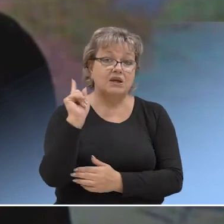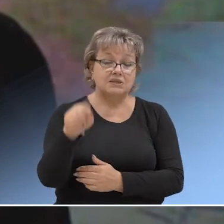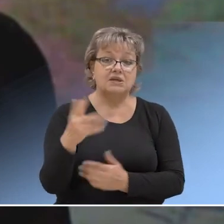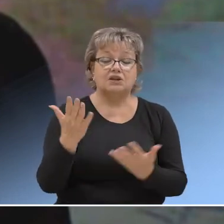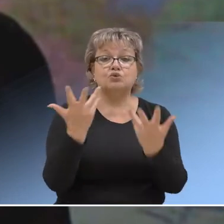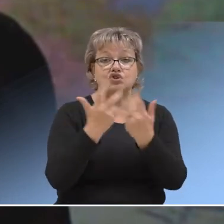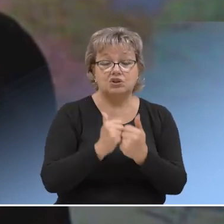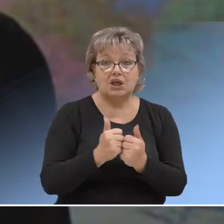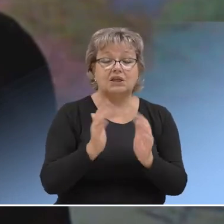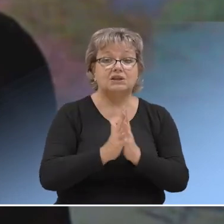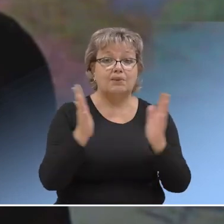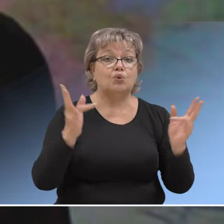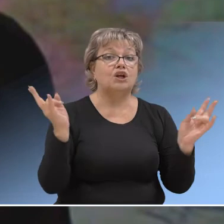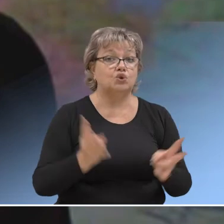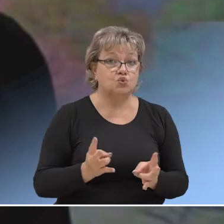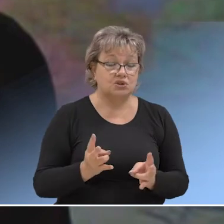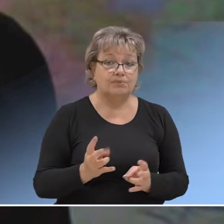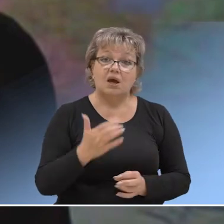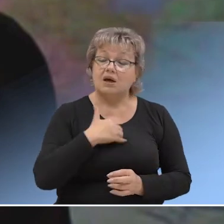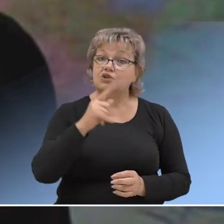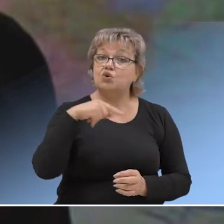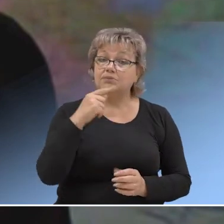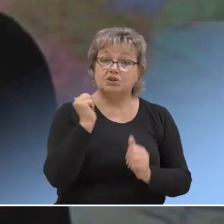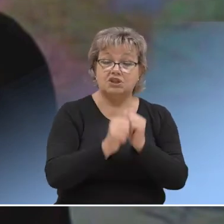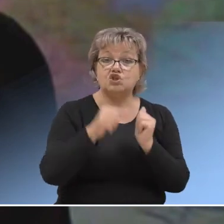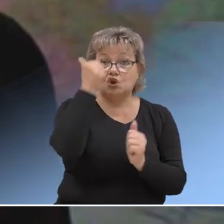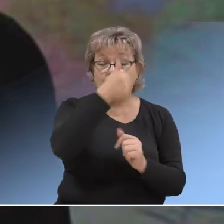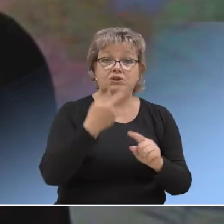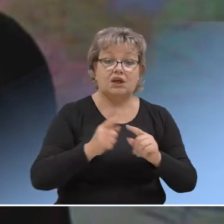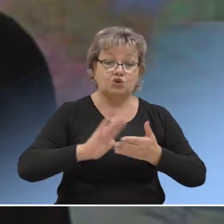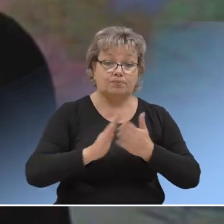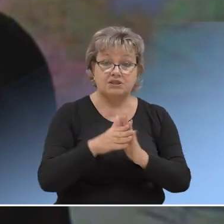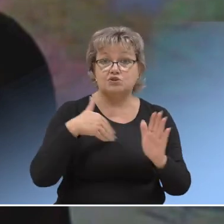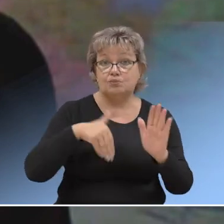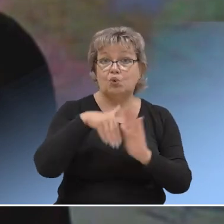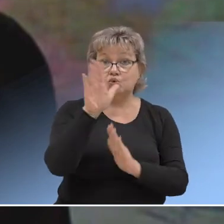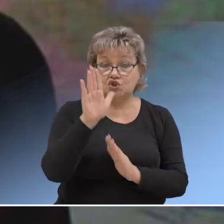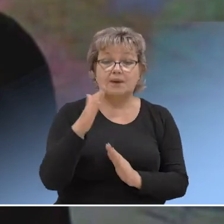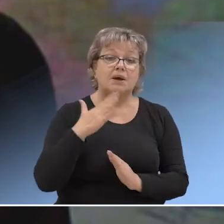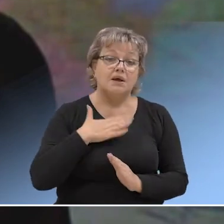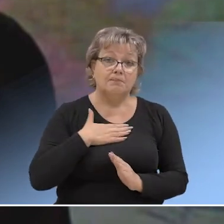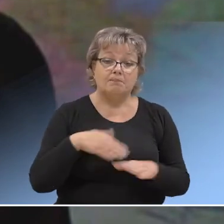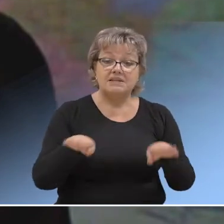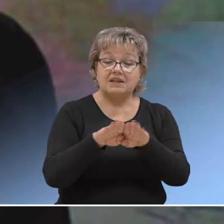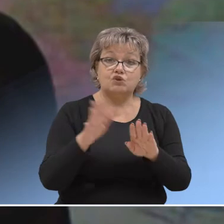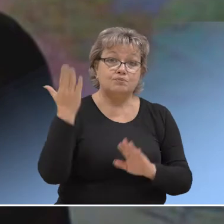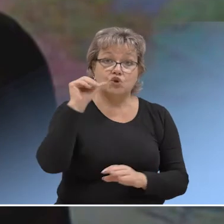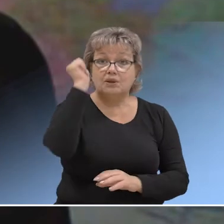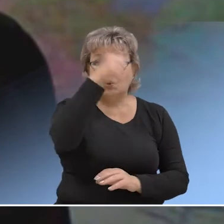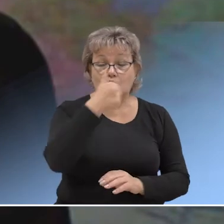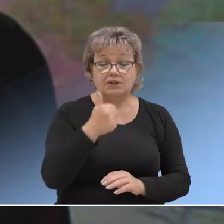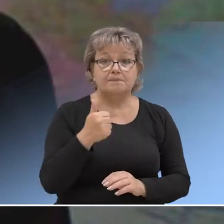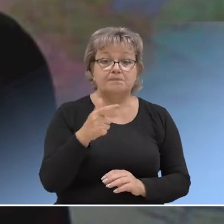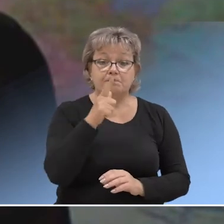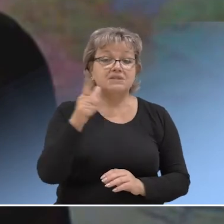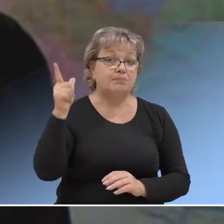те, которые считают они наиболее нужны. Хочу отметить, что мы ежегодно эту позицию улучшаем. У нас уже по сравнению с прошлым